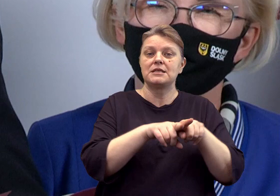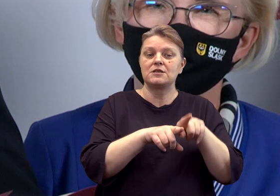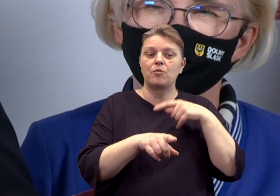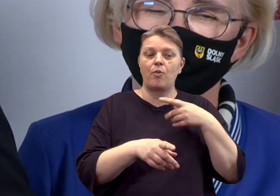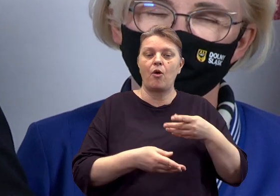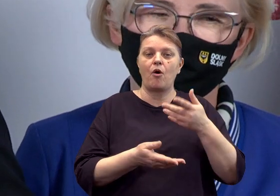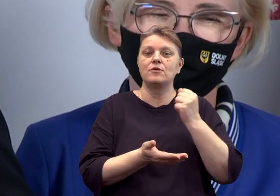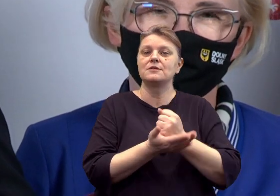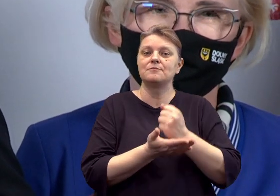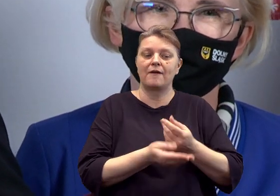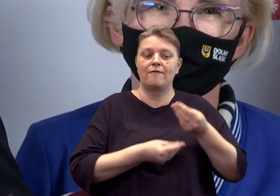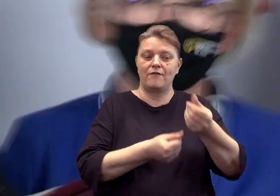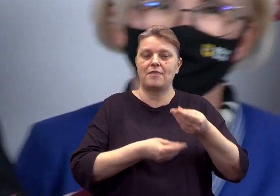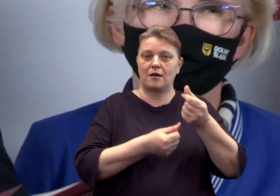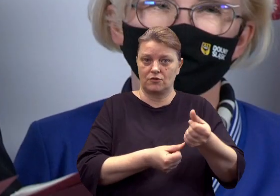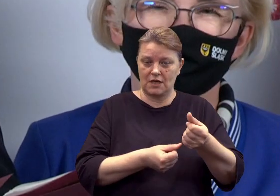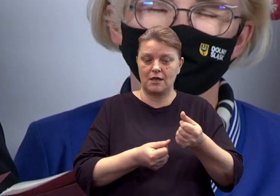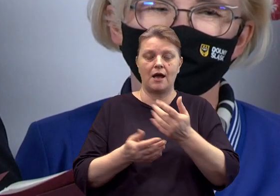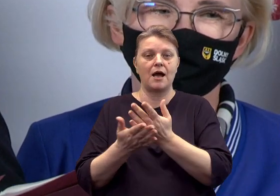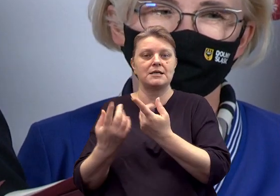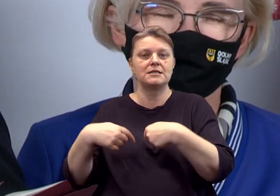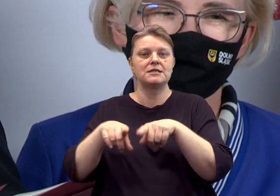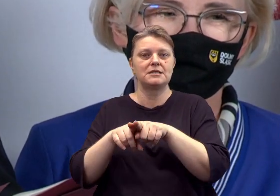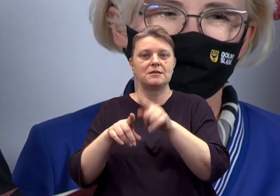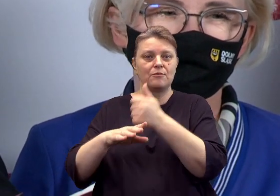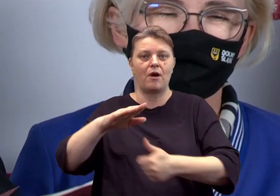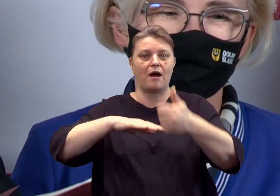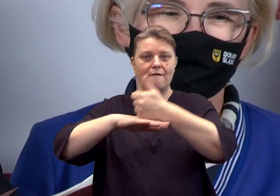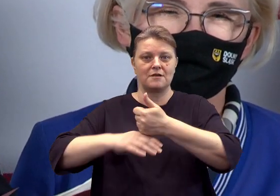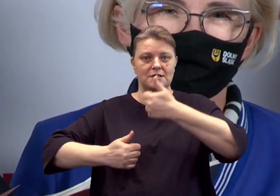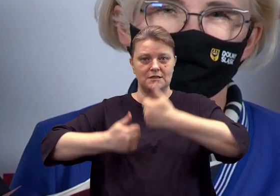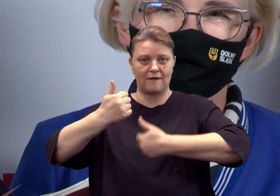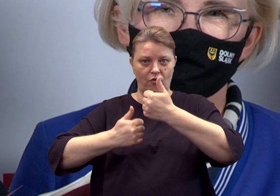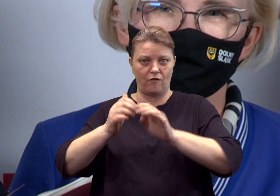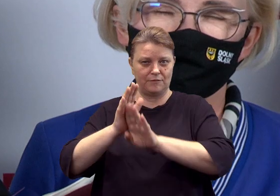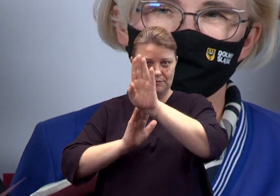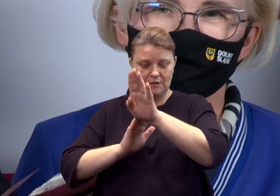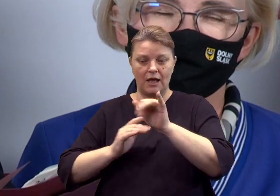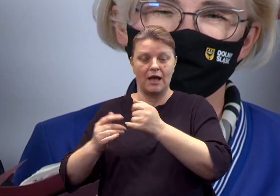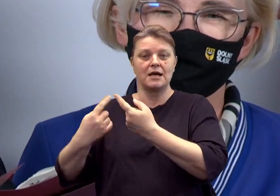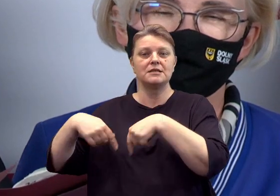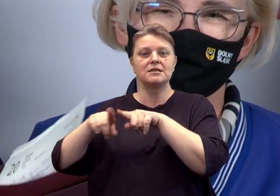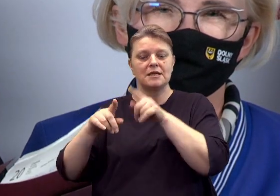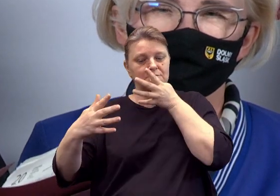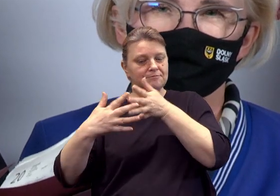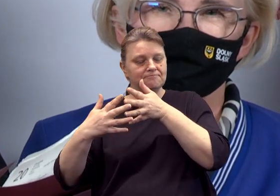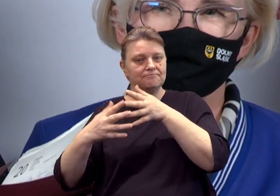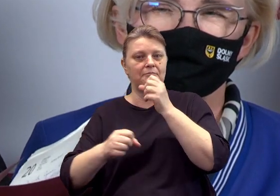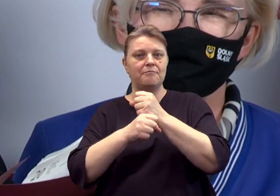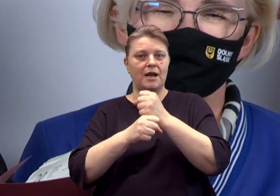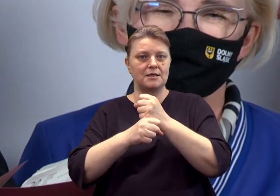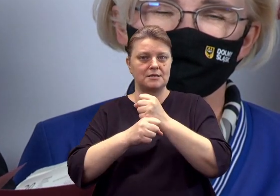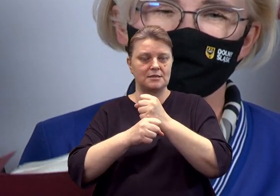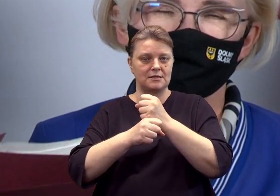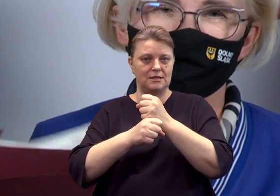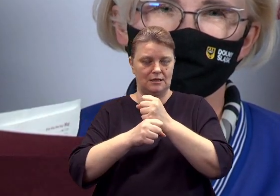nauczyciela, zespół do spraw awansu zawodowego nauczyciela oraz zespół do spraw oceny pracy nauczyciela i